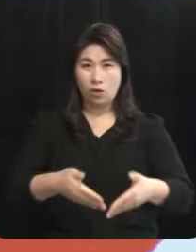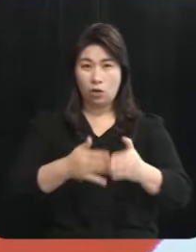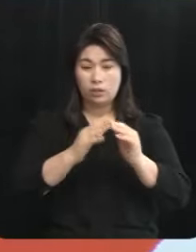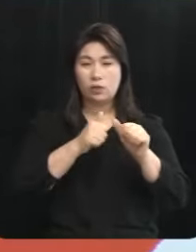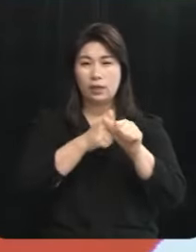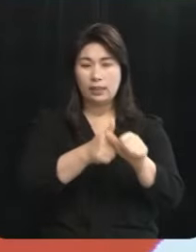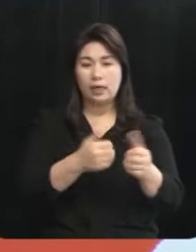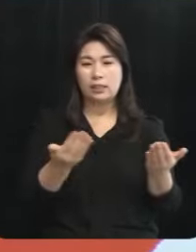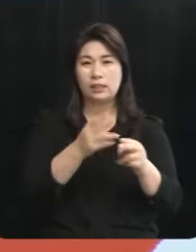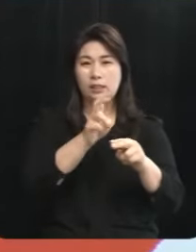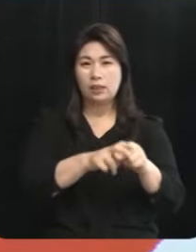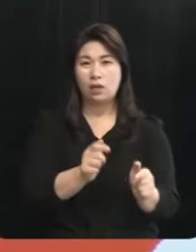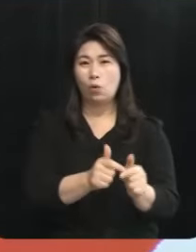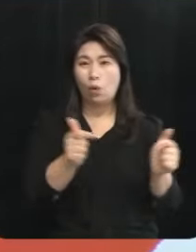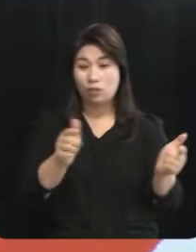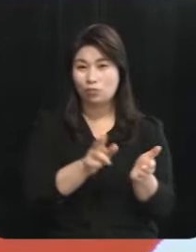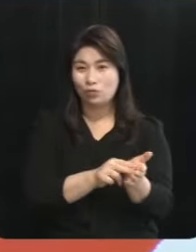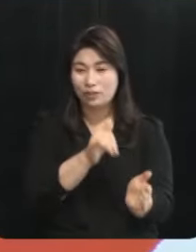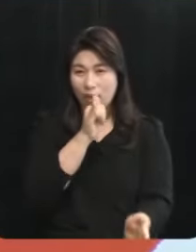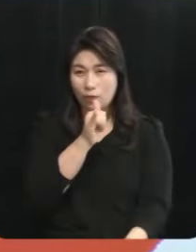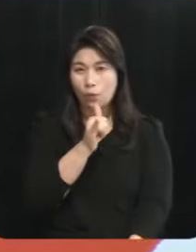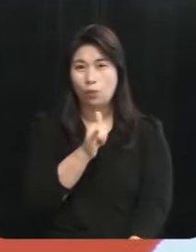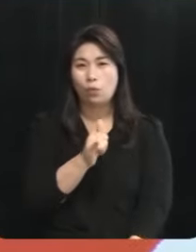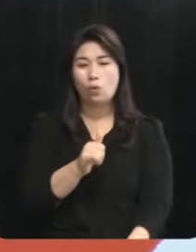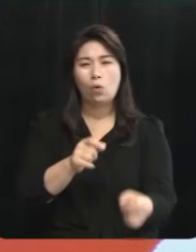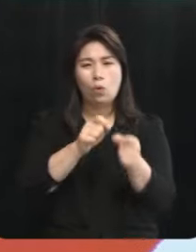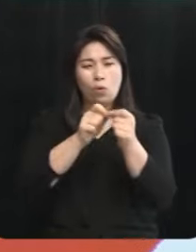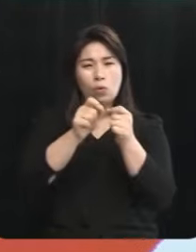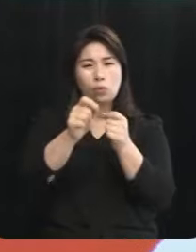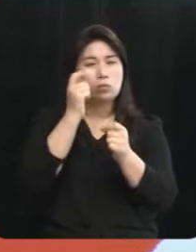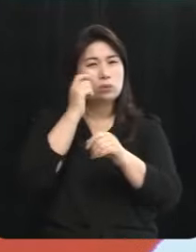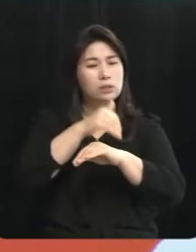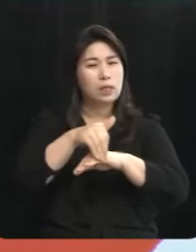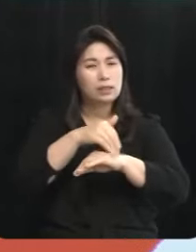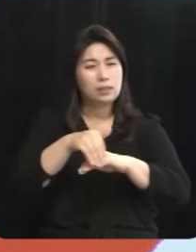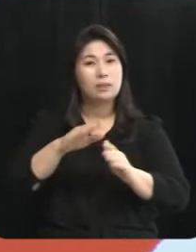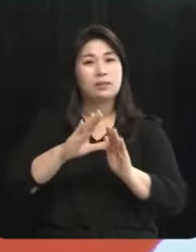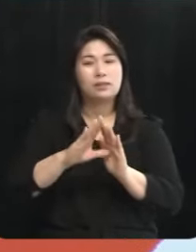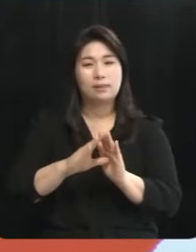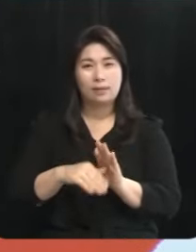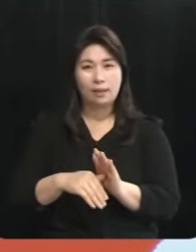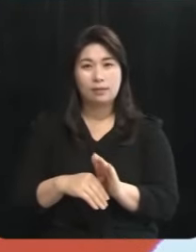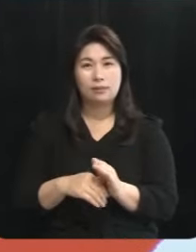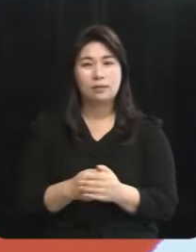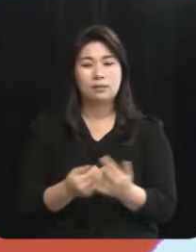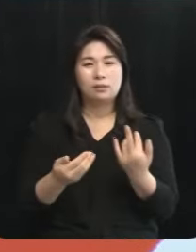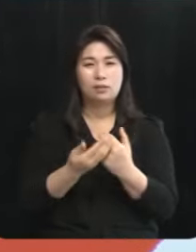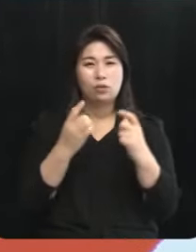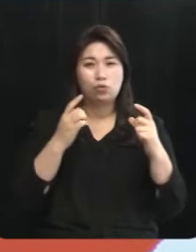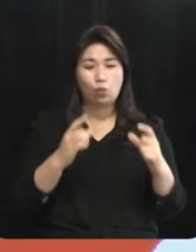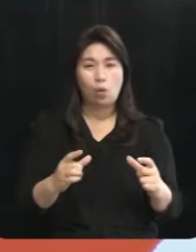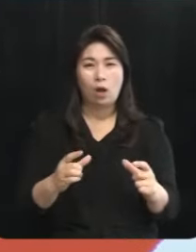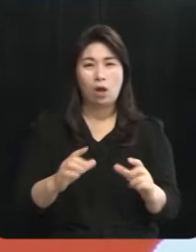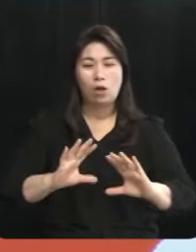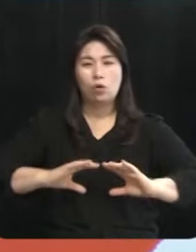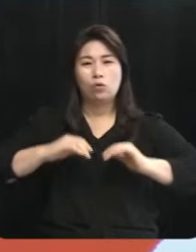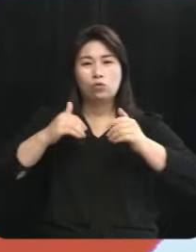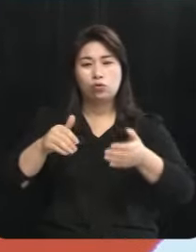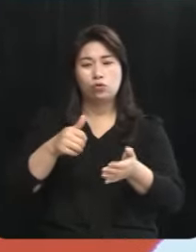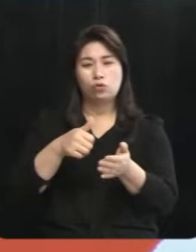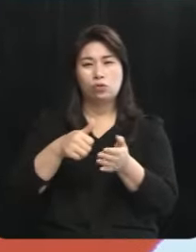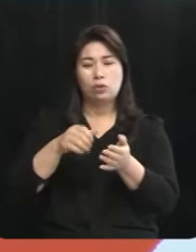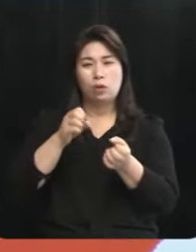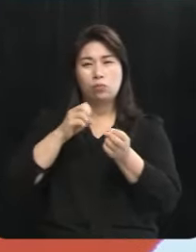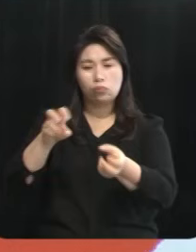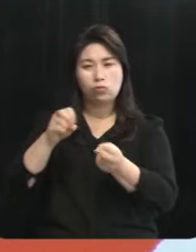따르는 일자리 확충 문제가 있지만 중장기적인 부분에서 볼 때는 우리 제주가 국제 물류의 허브